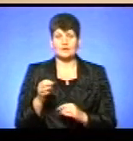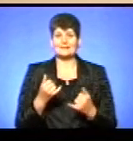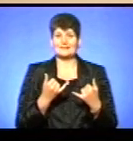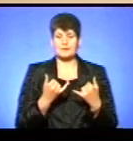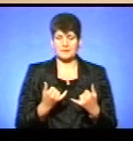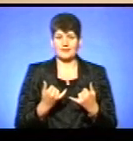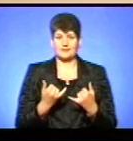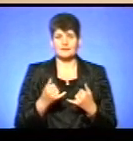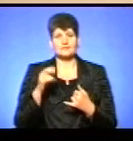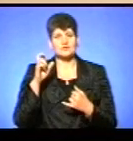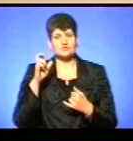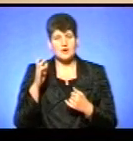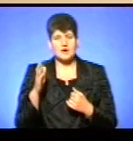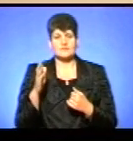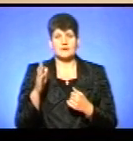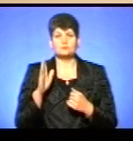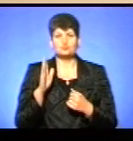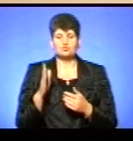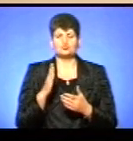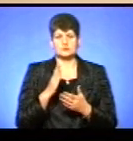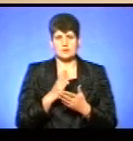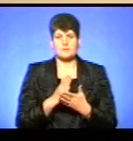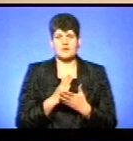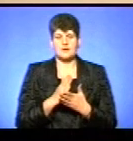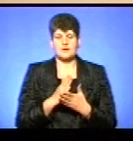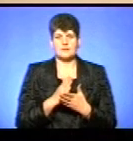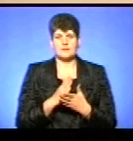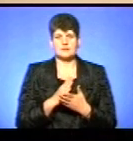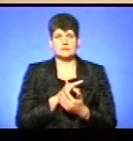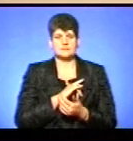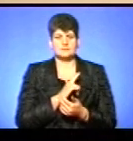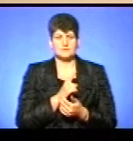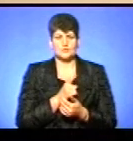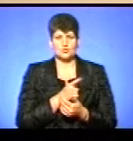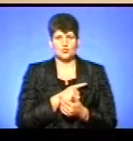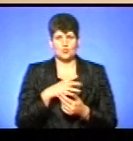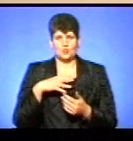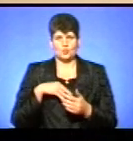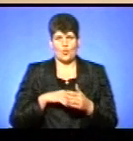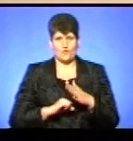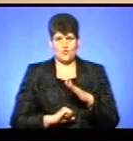держава буде мати міцну духовну основу.